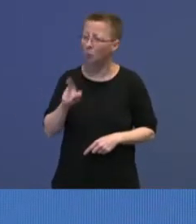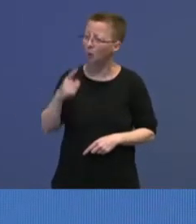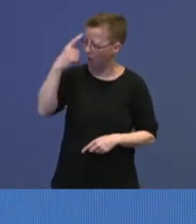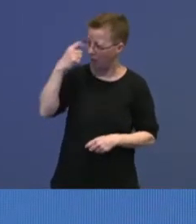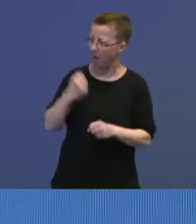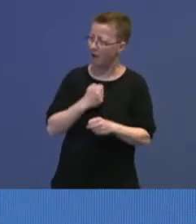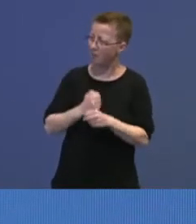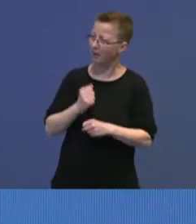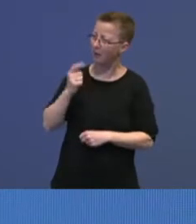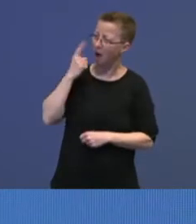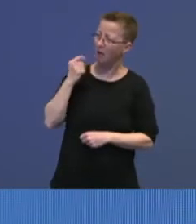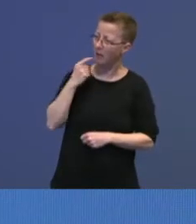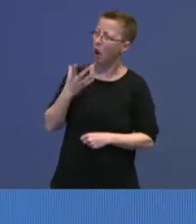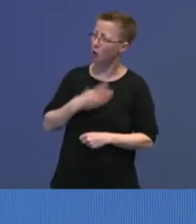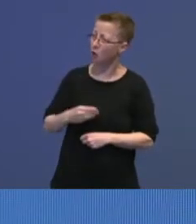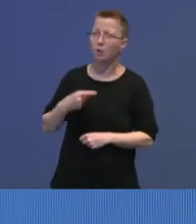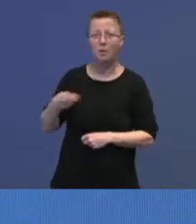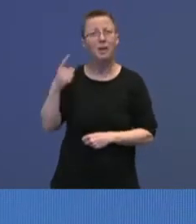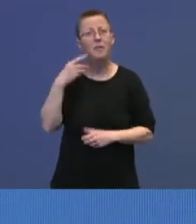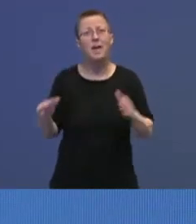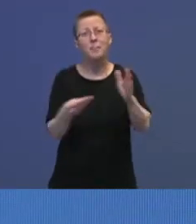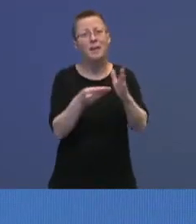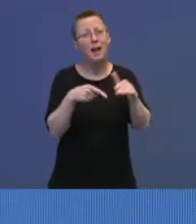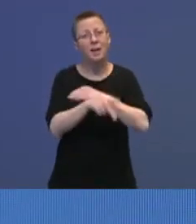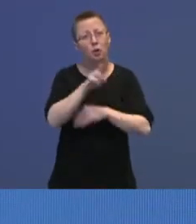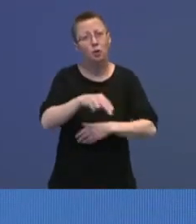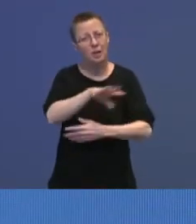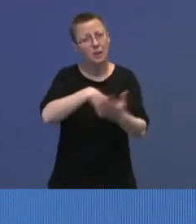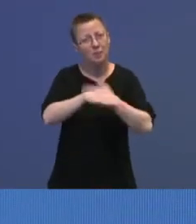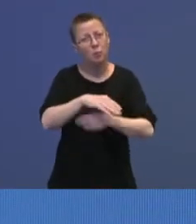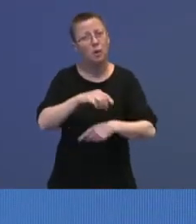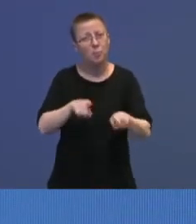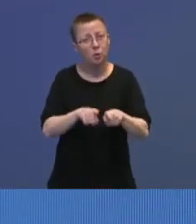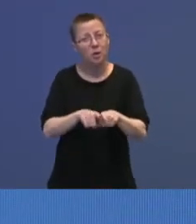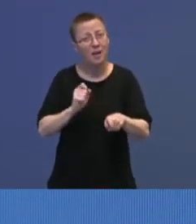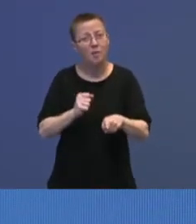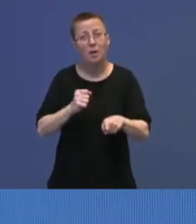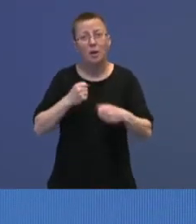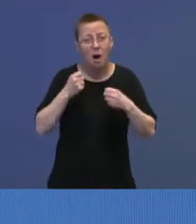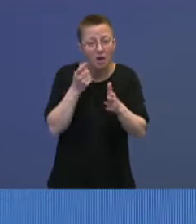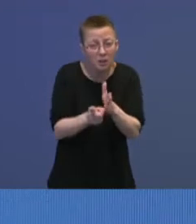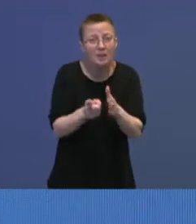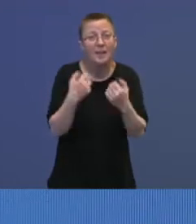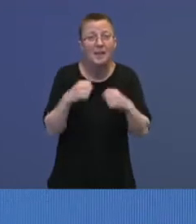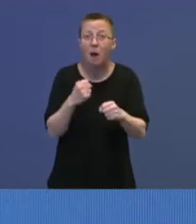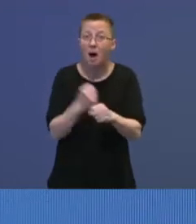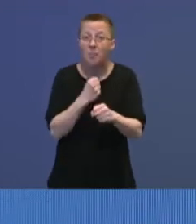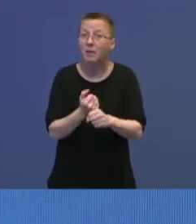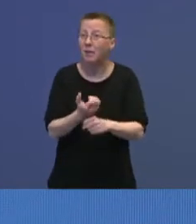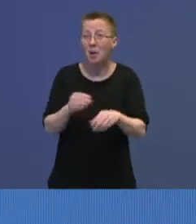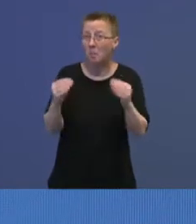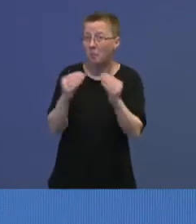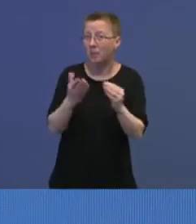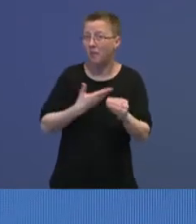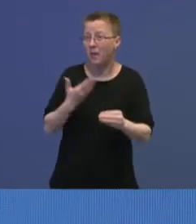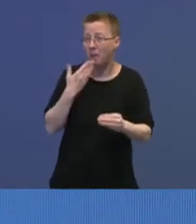kunne ønske å arbeide, og som bidrar til det norske samfunnet. Og derfor er dette med å komme raskt i gang med arbeid, ligger veldig godt til rette for veldig mange av de som kommer